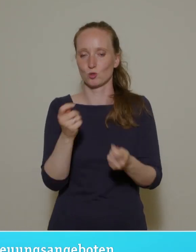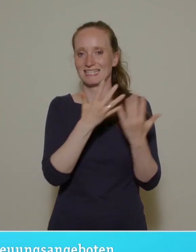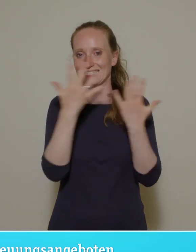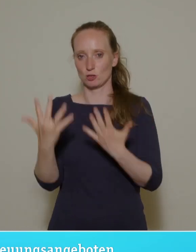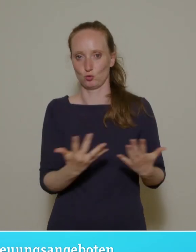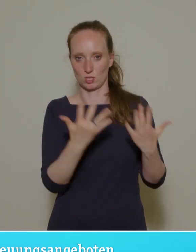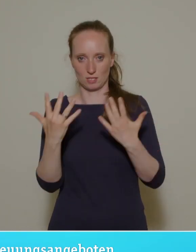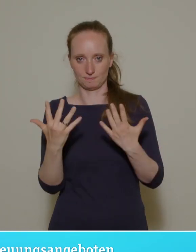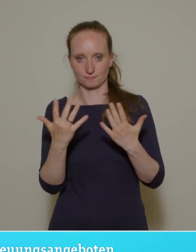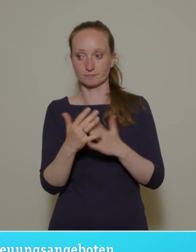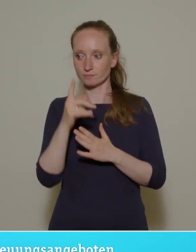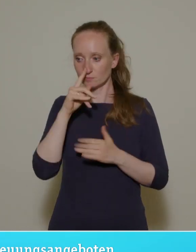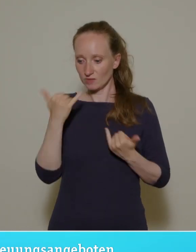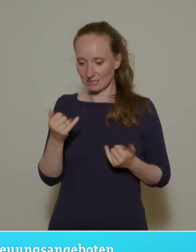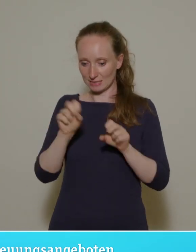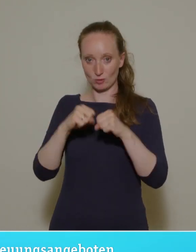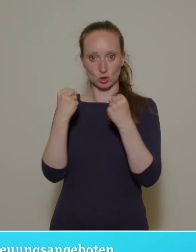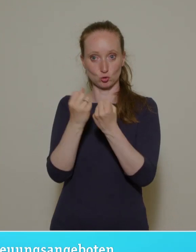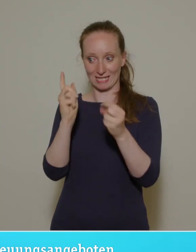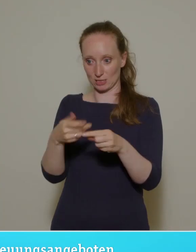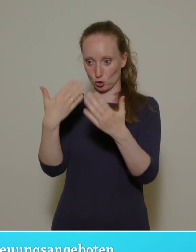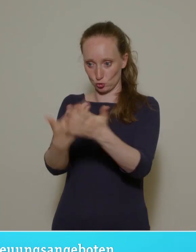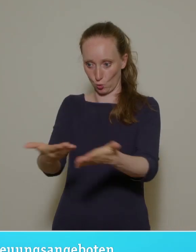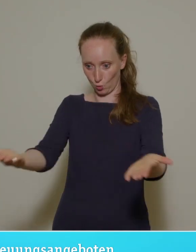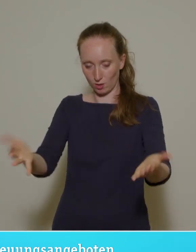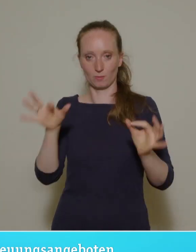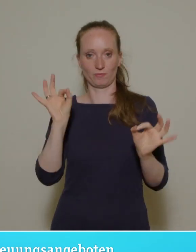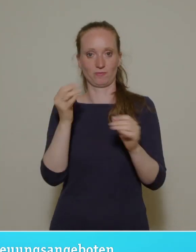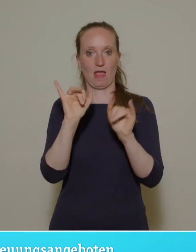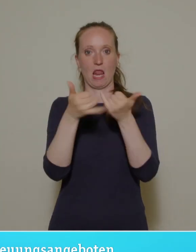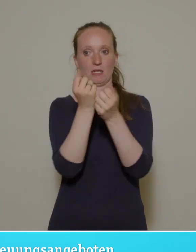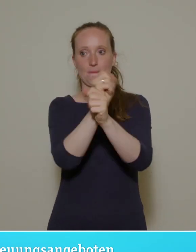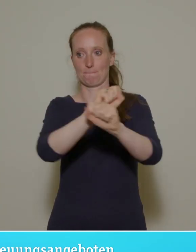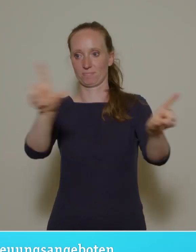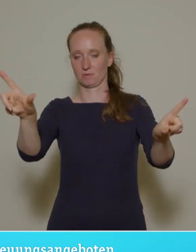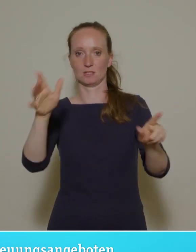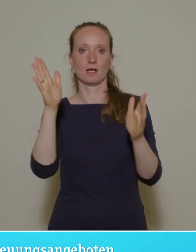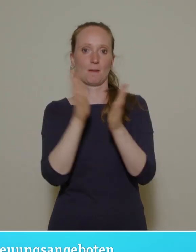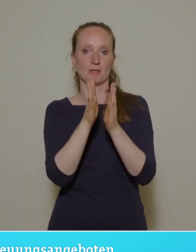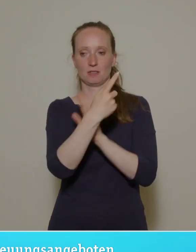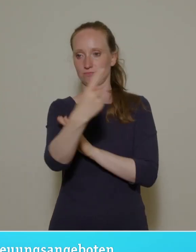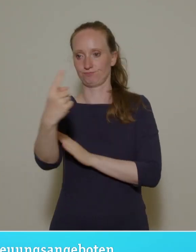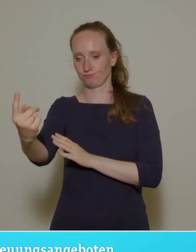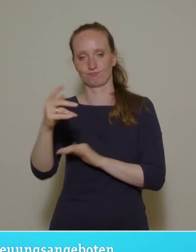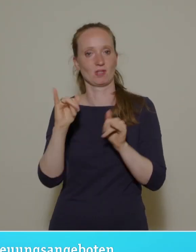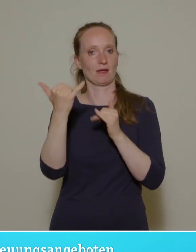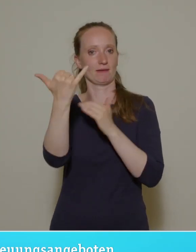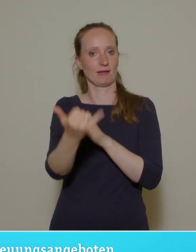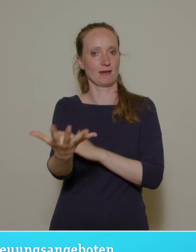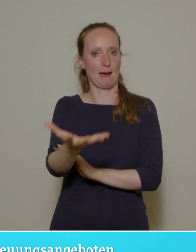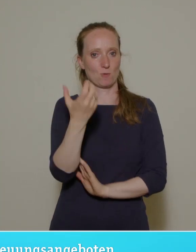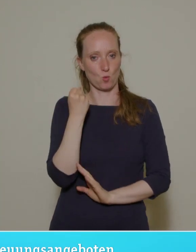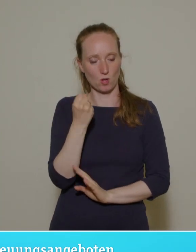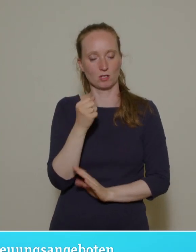einfach die faktische Situation ist, wie sie ist, dann kommt eben die E-Mail an die Eltern und die dann heißt, bitte holen Sie Ihr Kind ab. Aufgrund der Situation, in wir uns jetzt